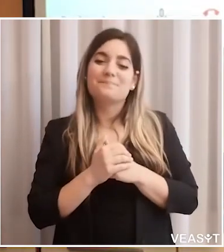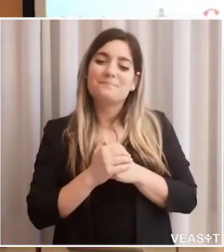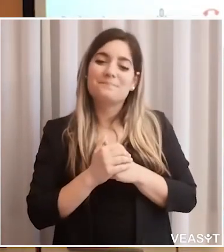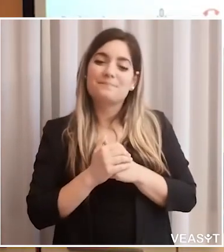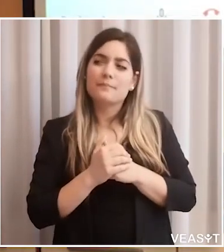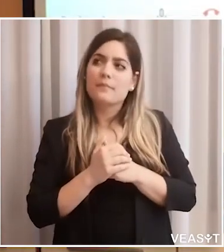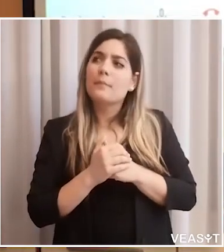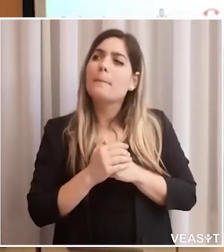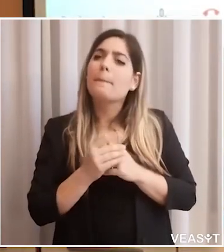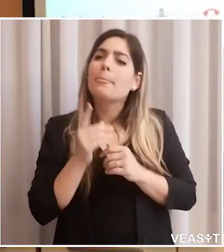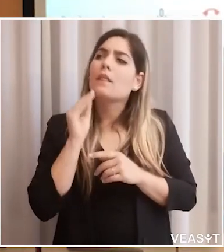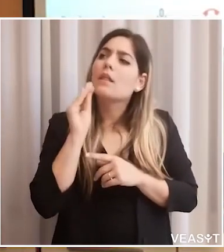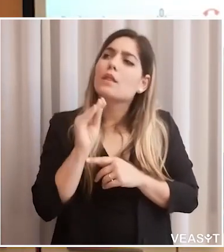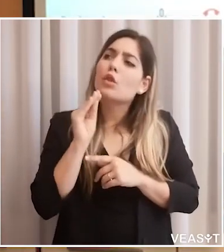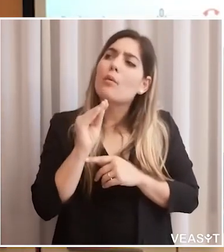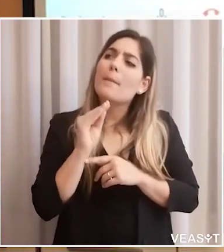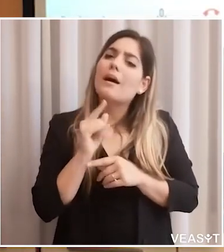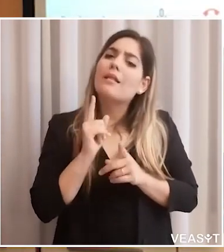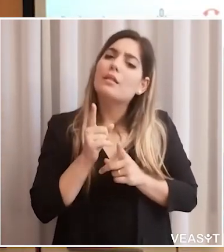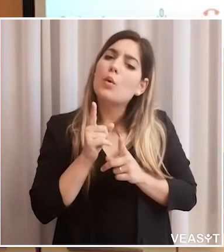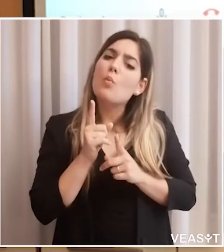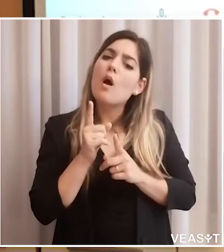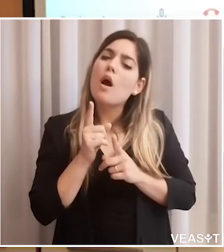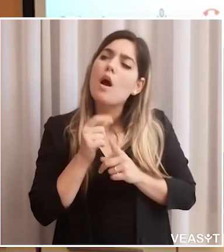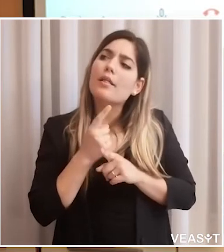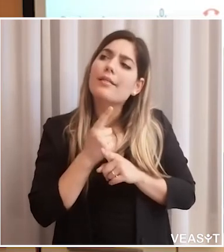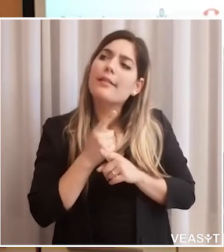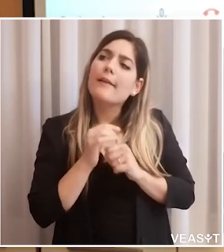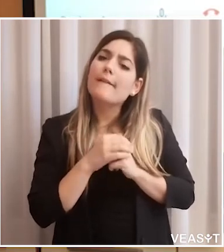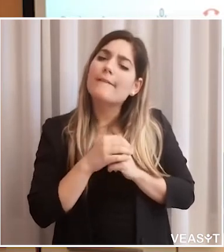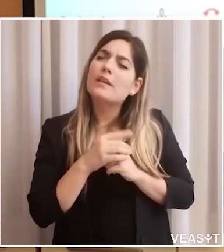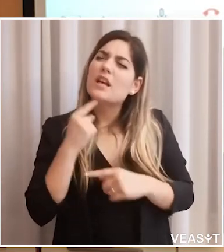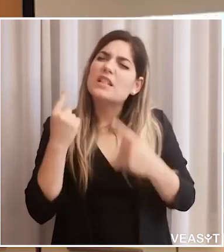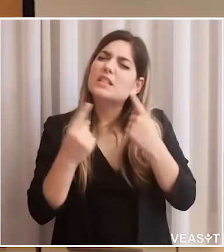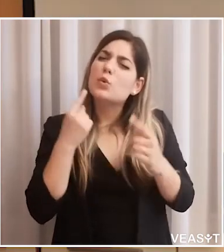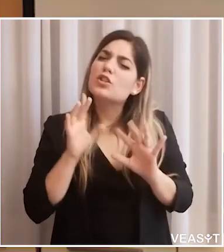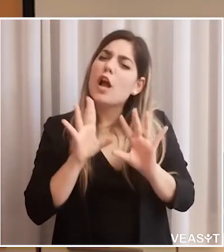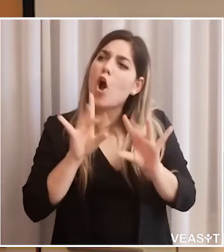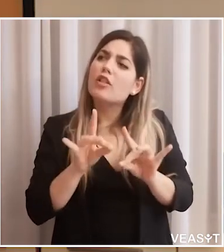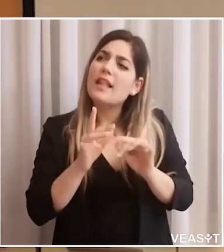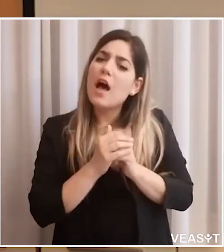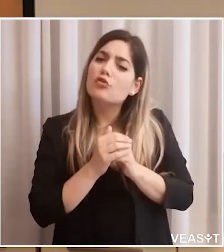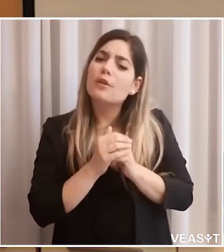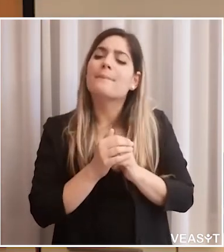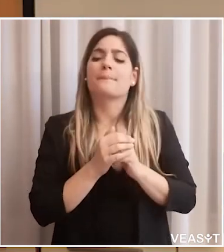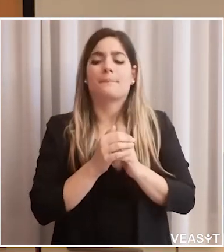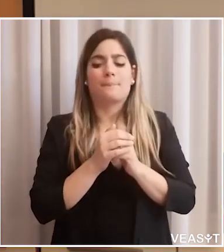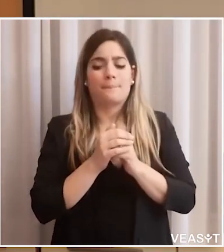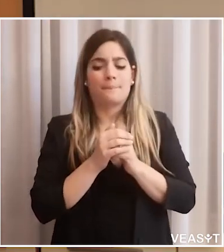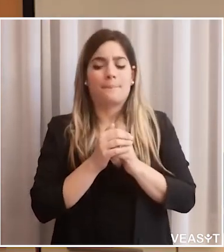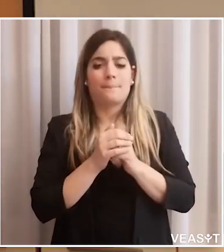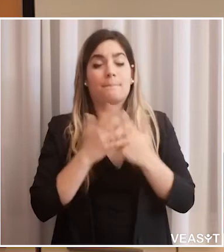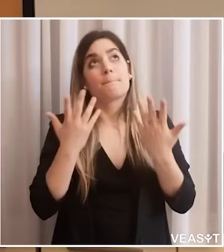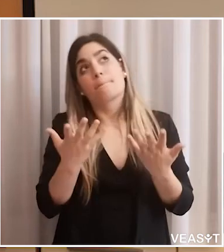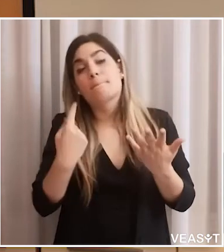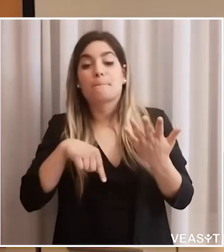Una domanda per la dottoressa Toniella? Abbiamo già risposto, scusate. Quali sono le domande a